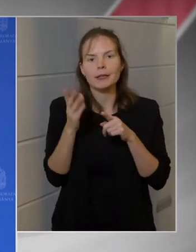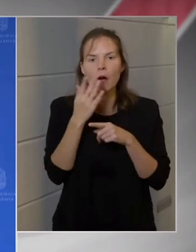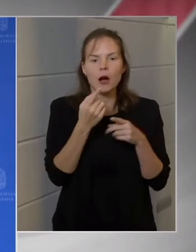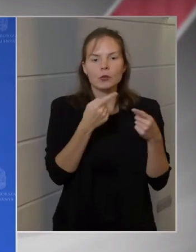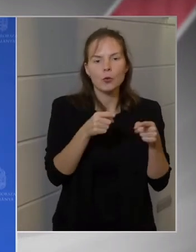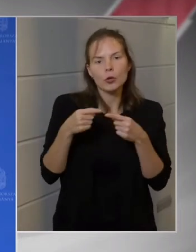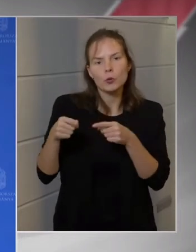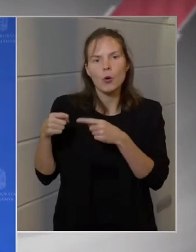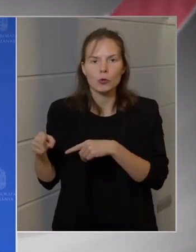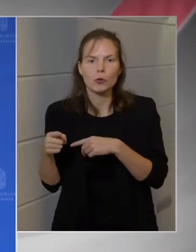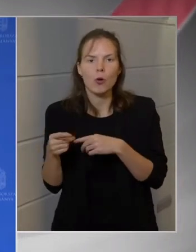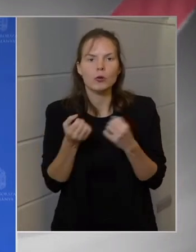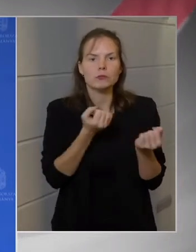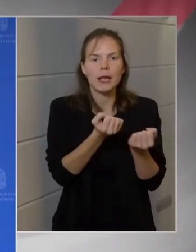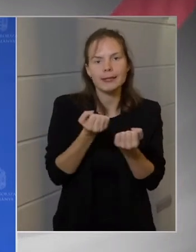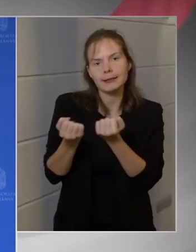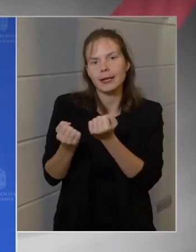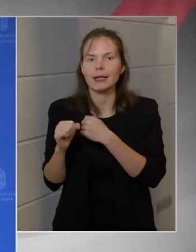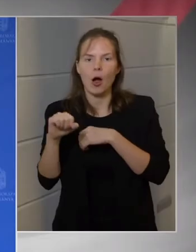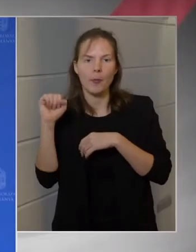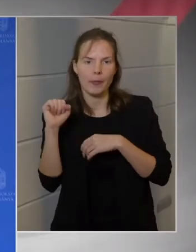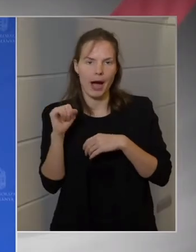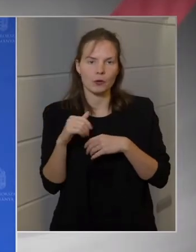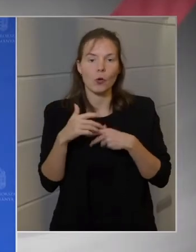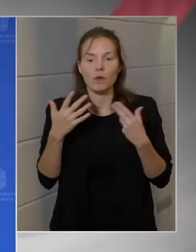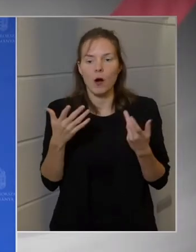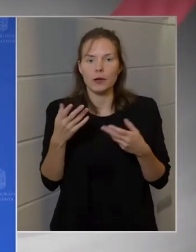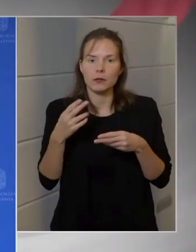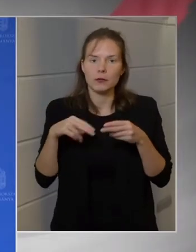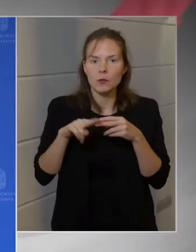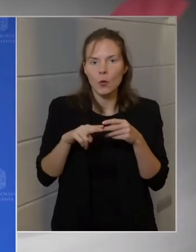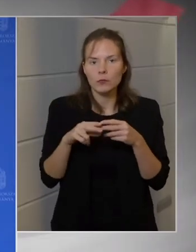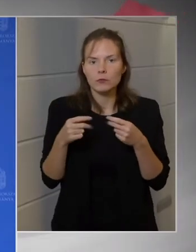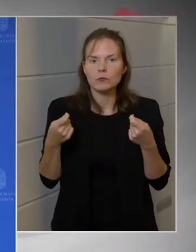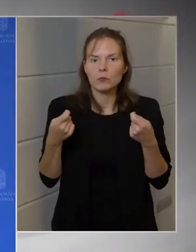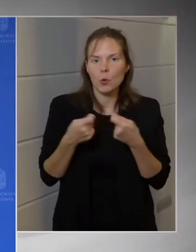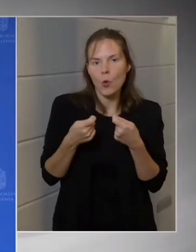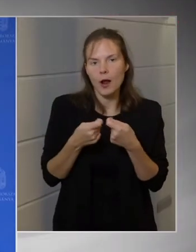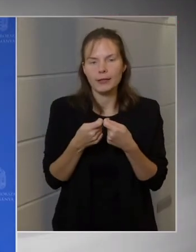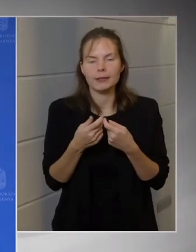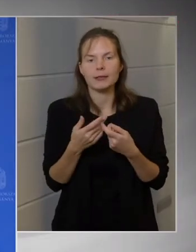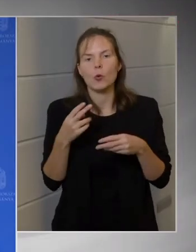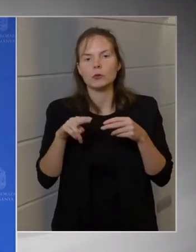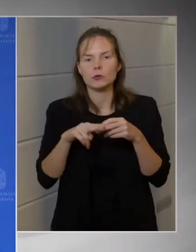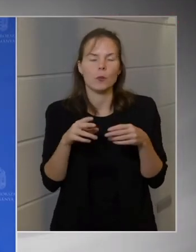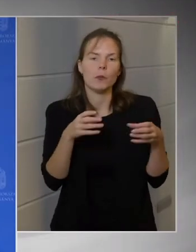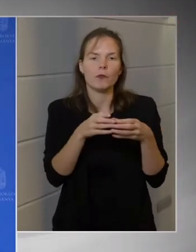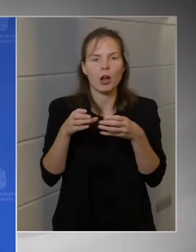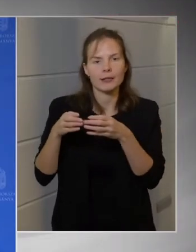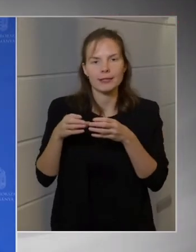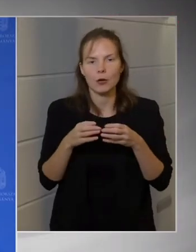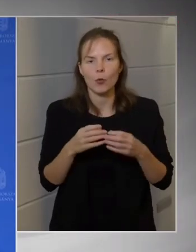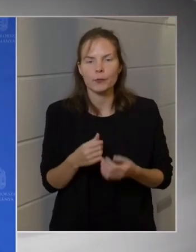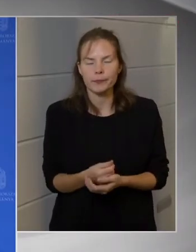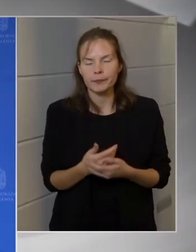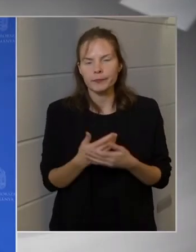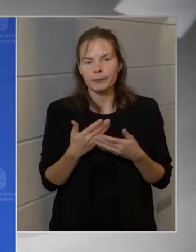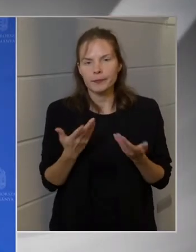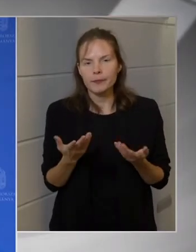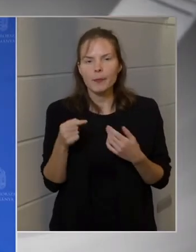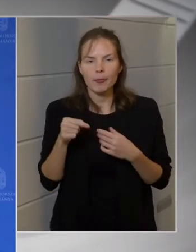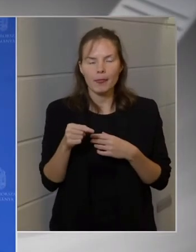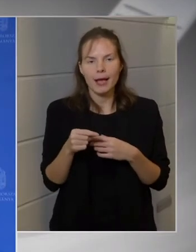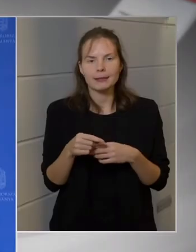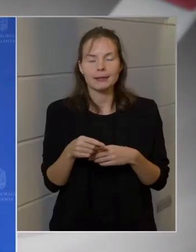egyezkednek külön a pártok, vagy pedig több frakció. Úgyhogy ez egy